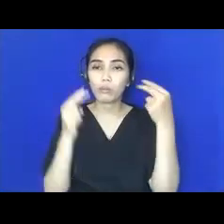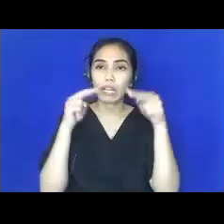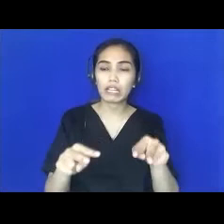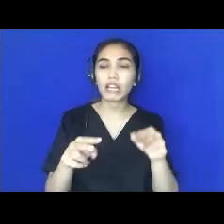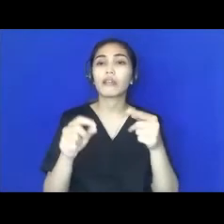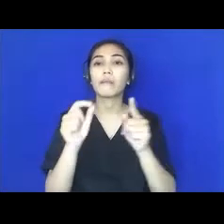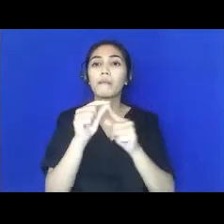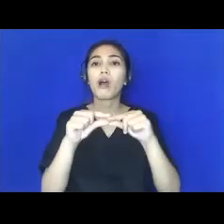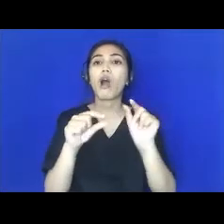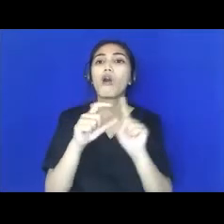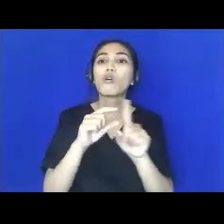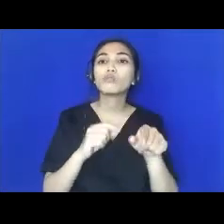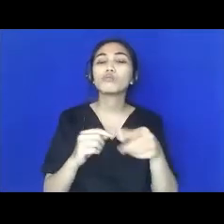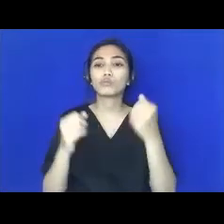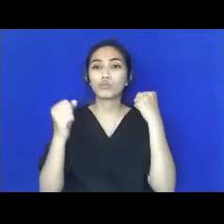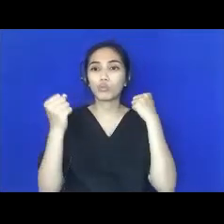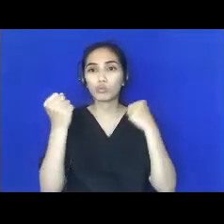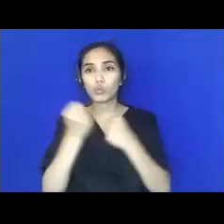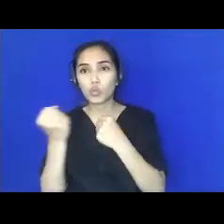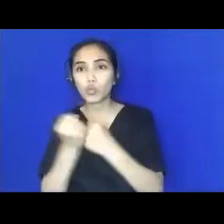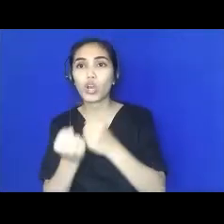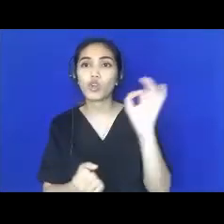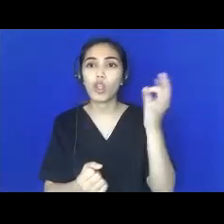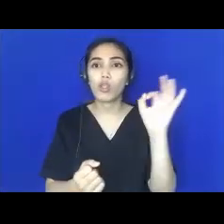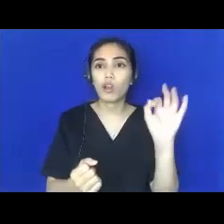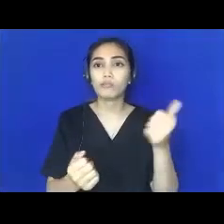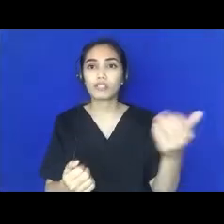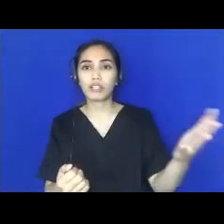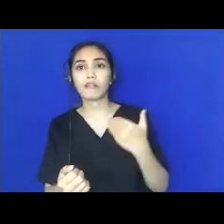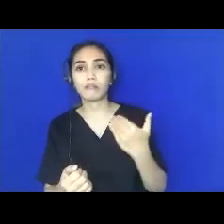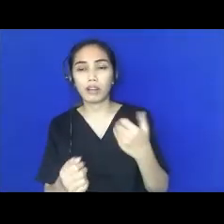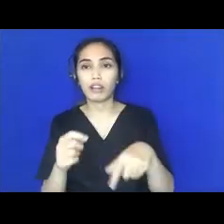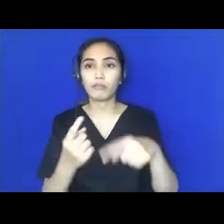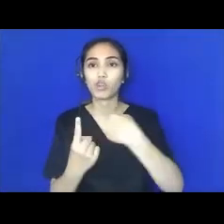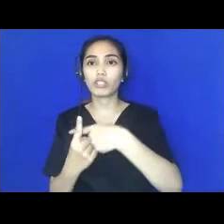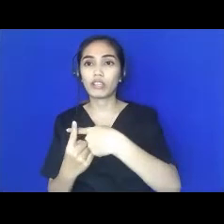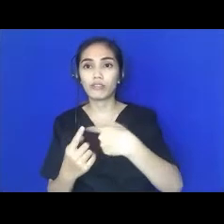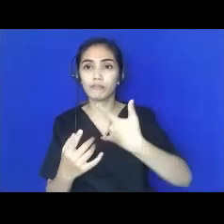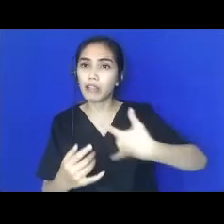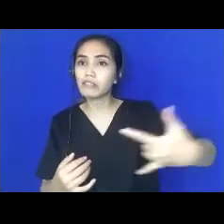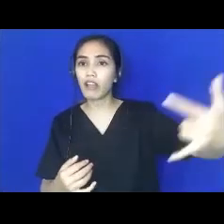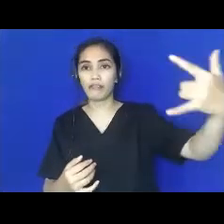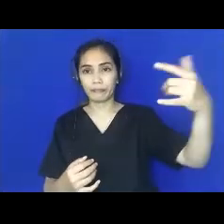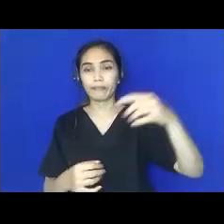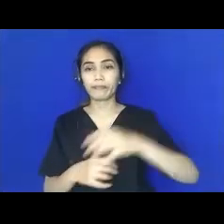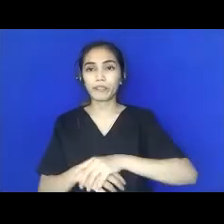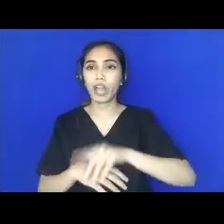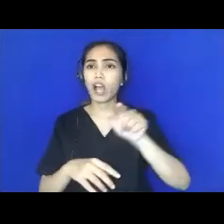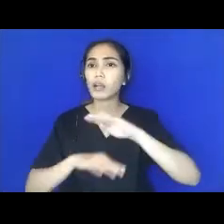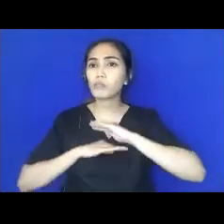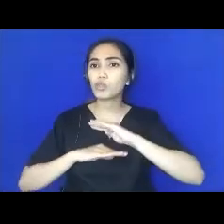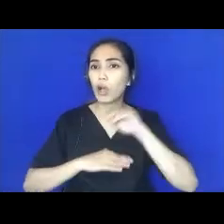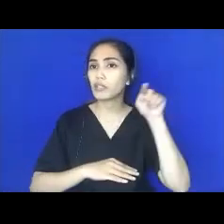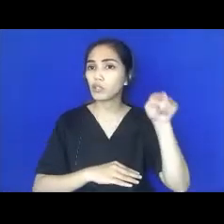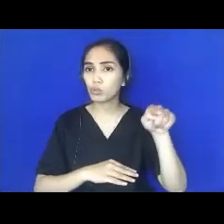mengatakan dukungan para orang tua dapat memberikan dampak positif jangka panjang untuk mereka. Kebutuhan ini tidak hanya untuk